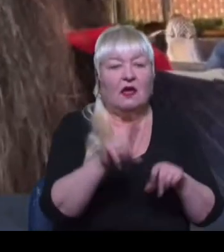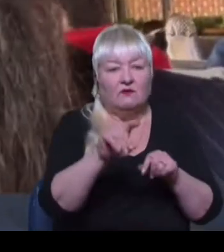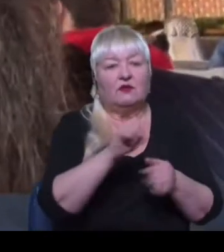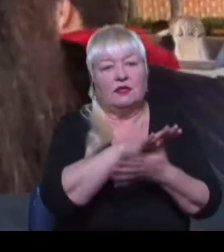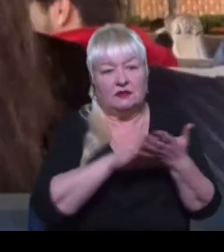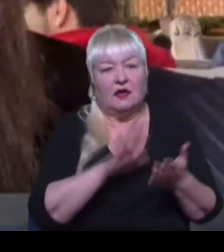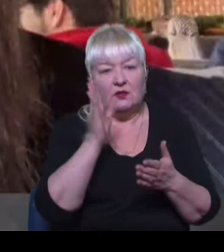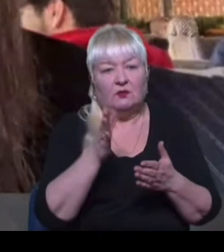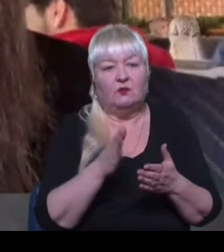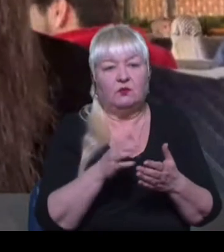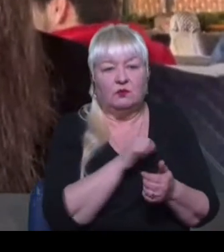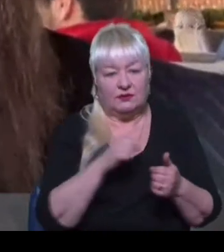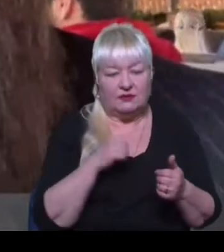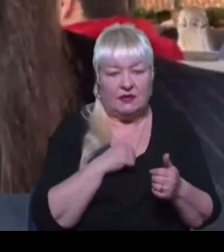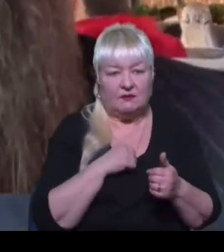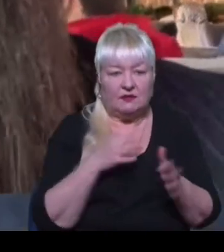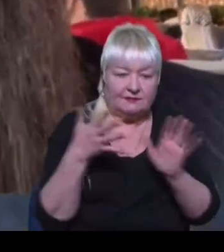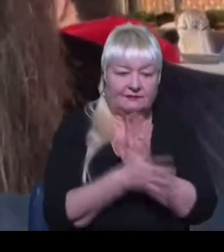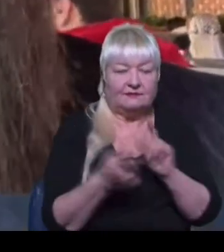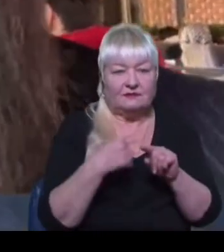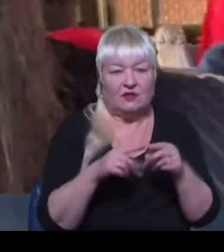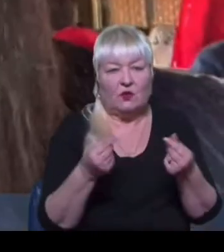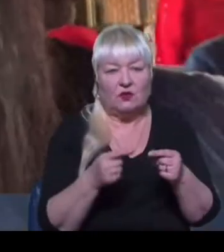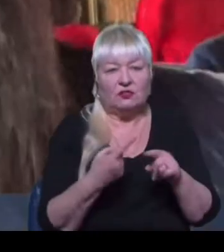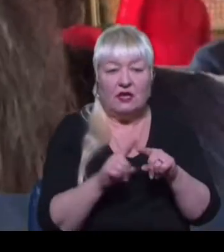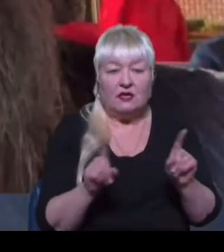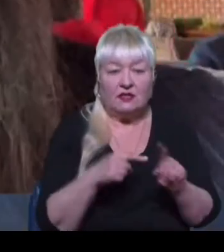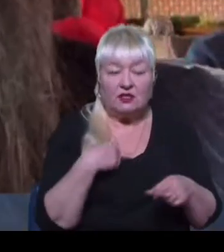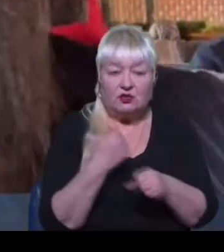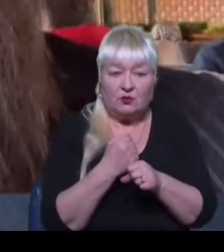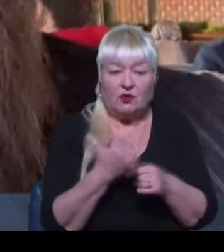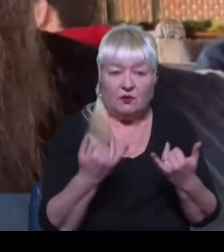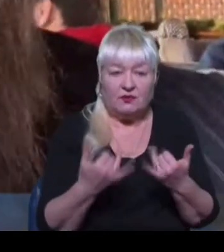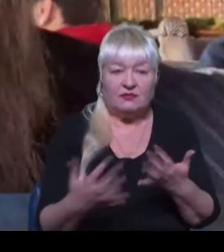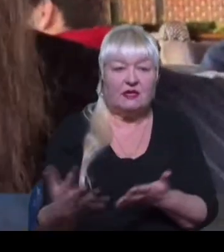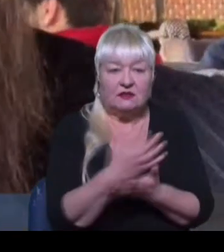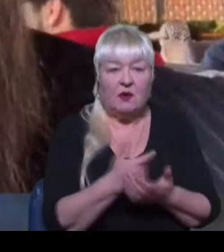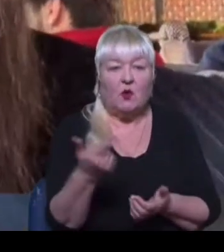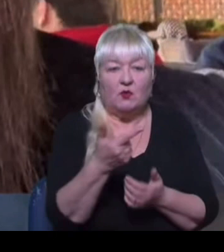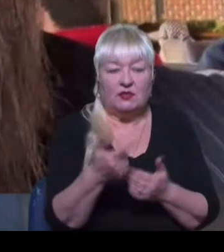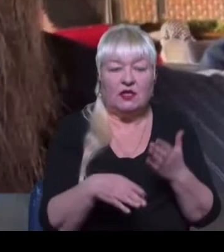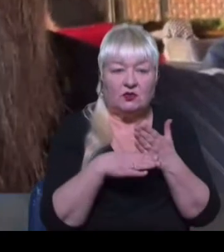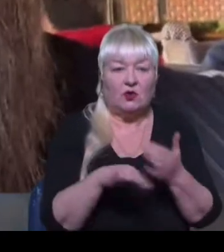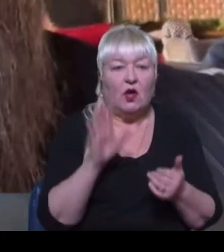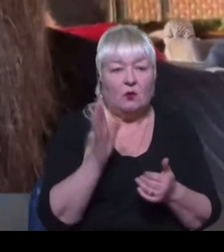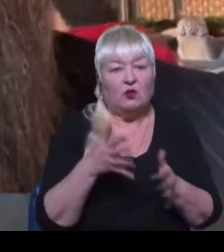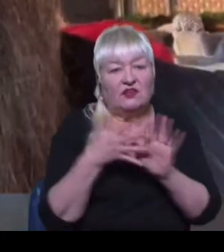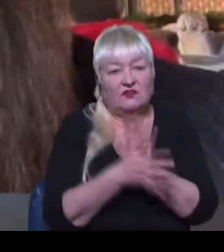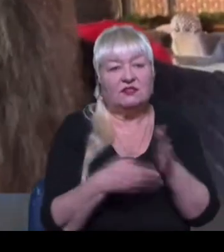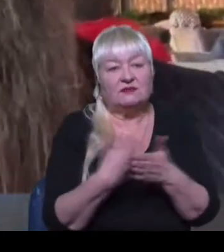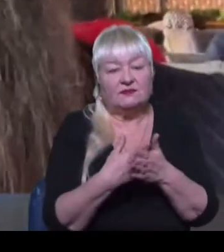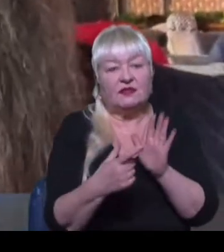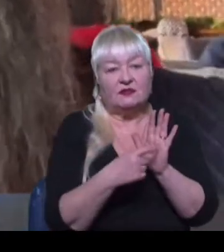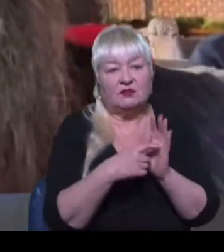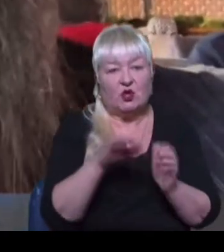будуть далі розпоряджатися цими коштами. А на те, що ми робимо зараз, збираємо фуру з гуманітарною допомогою, в нас буде витрачено десь біля